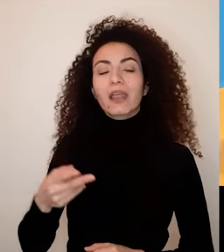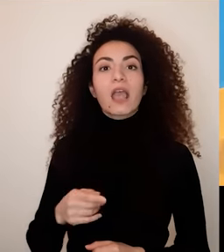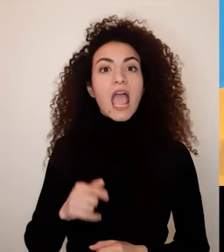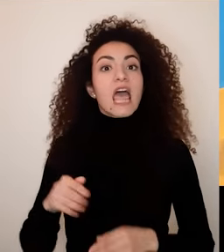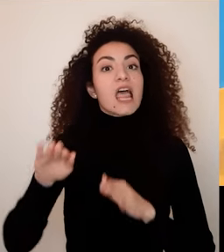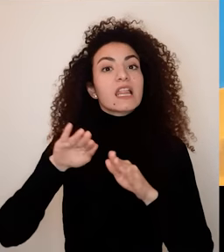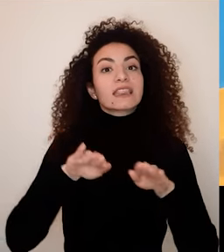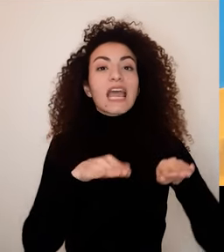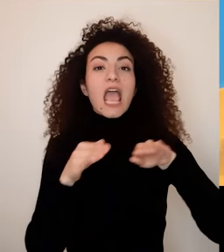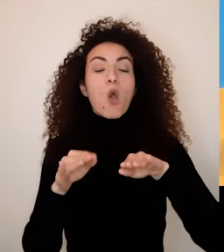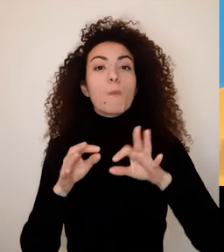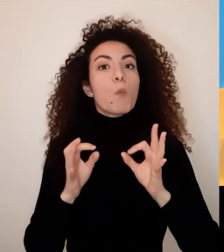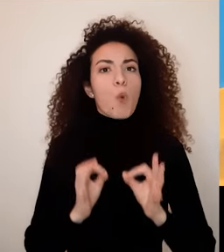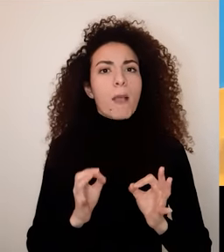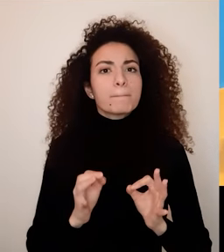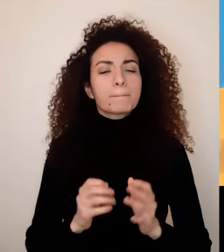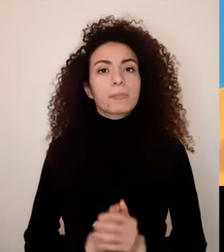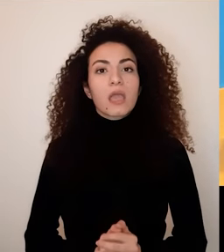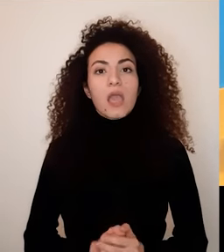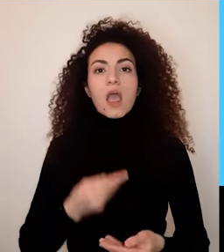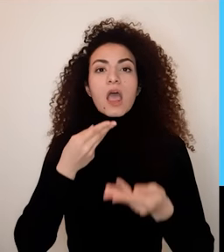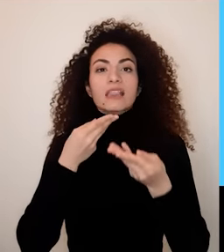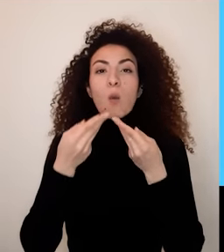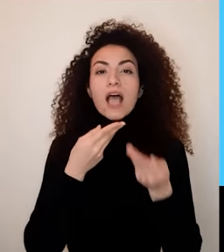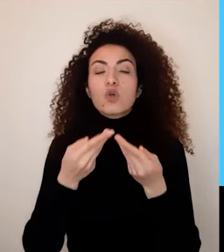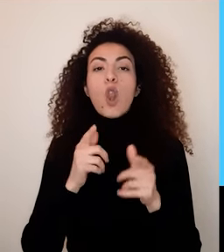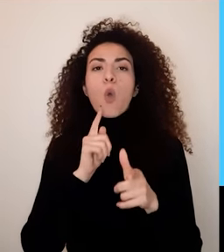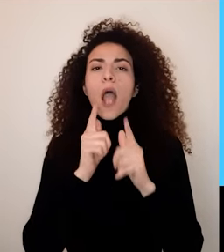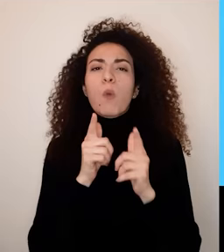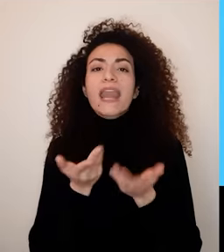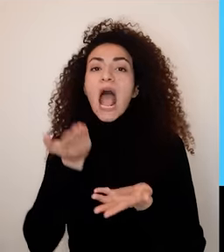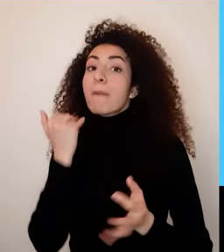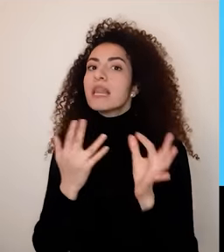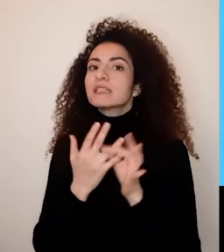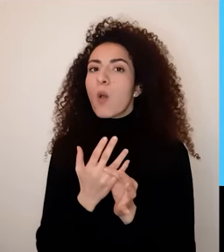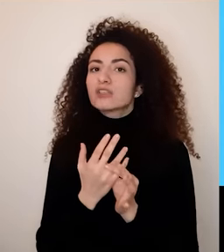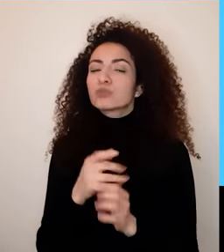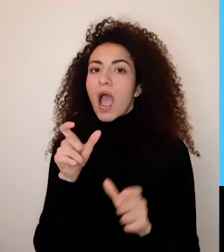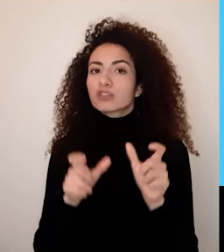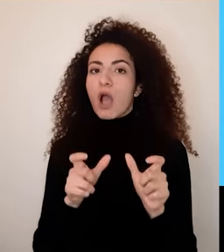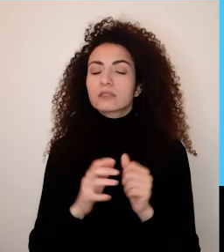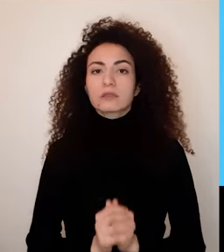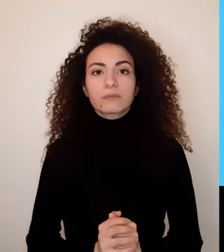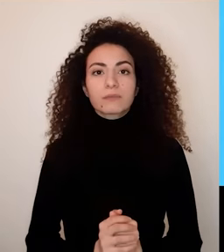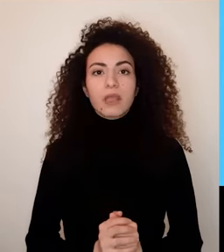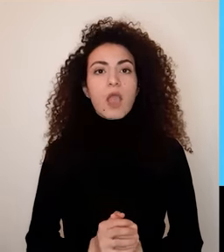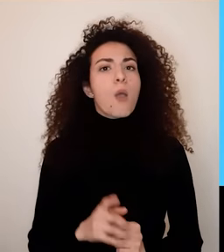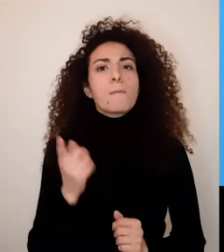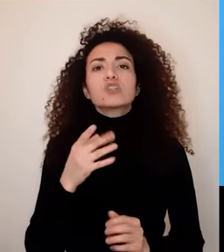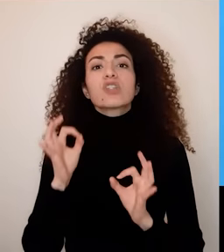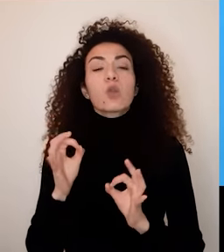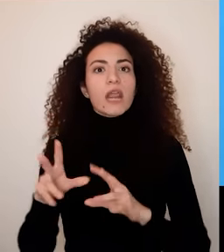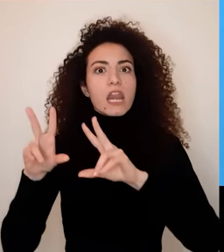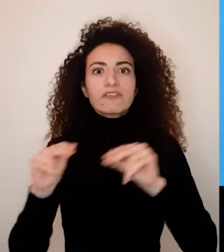توازن بين الحياة المشتركة والحياة الخاصة وغيرها من القيم اللي بتحتاج لحوار وتفاهم عميق قبل الزواج